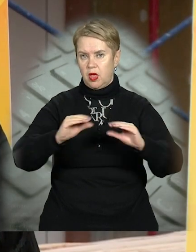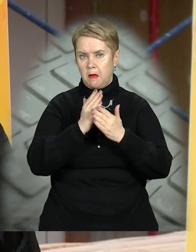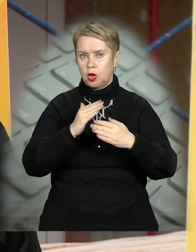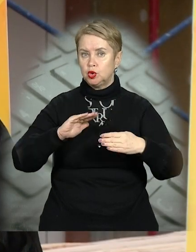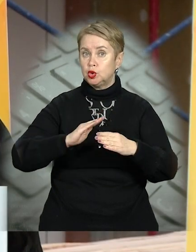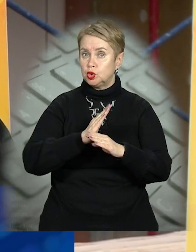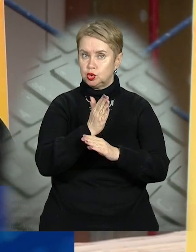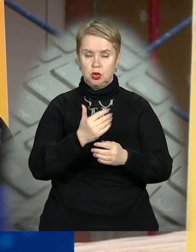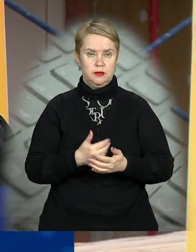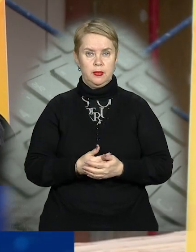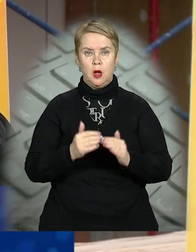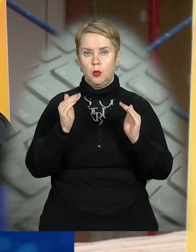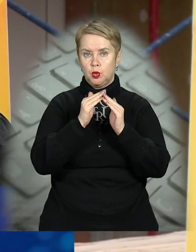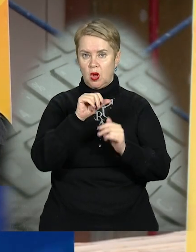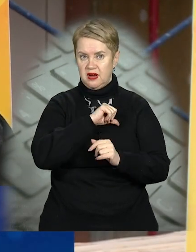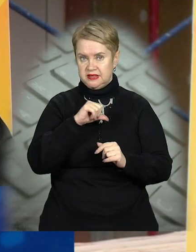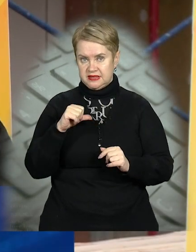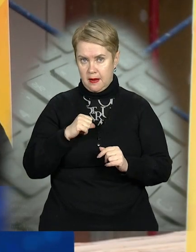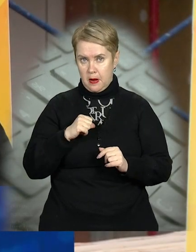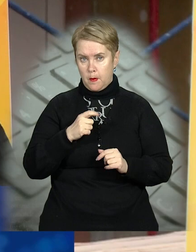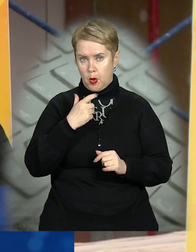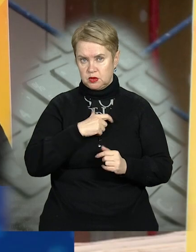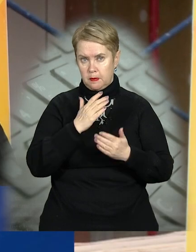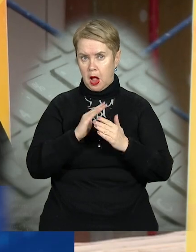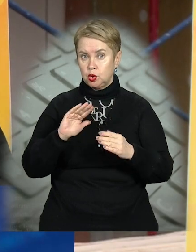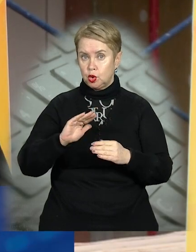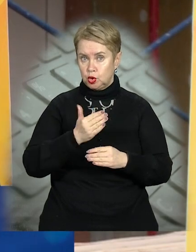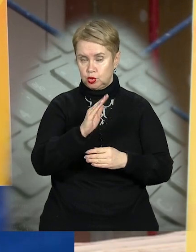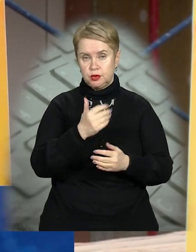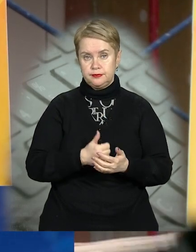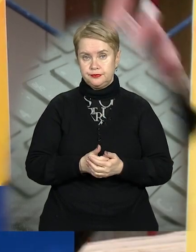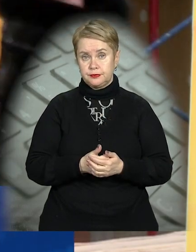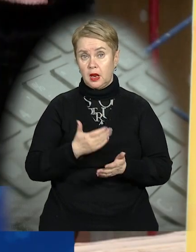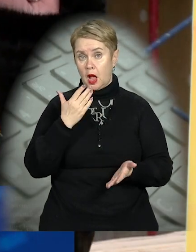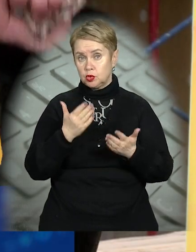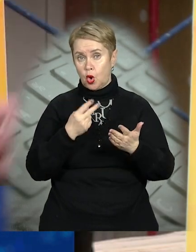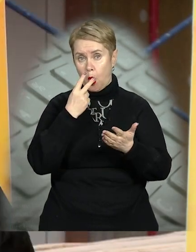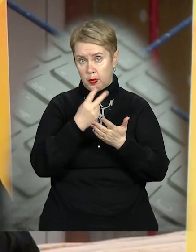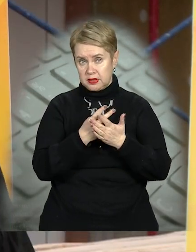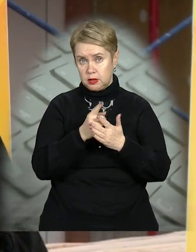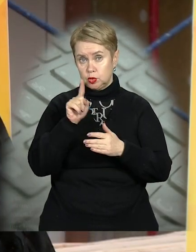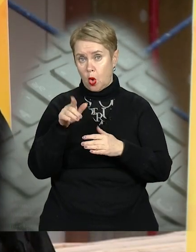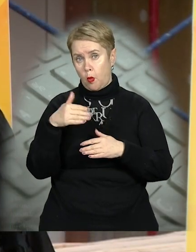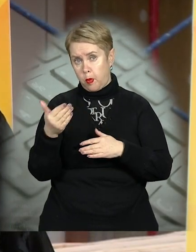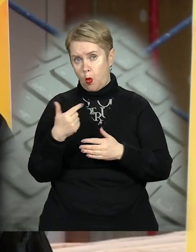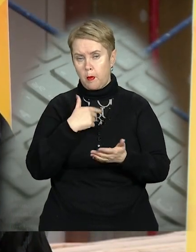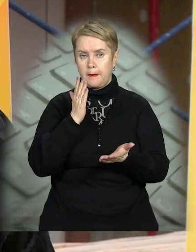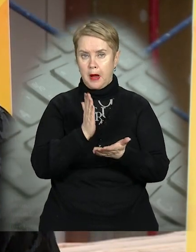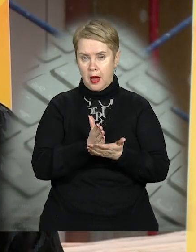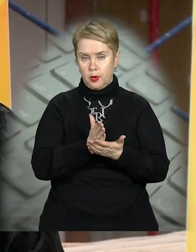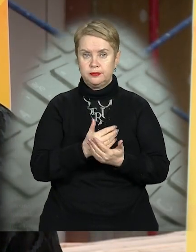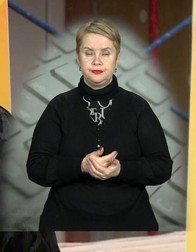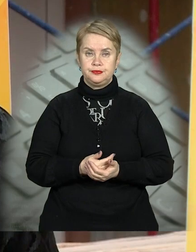тріщини, будівля сама по собі мала тріщини. Якщо подивитися з того боку, ми маємо,